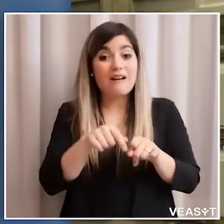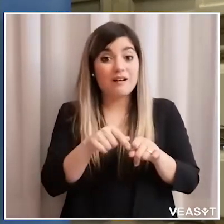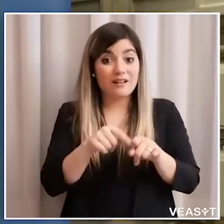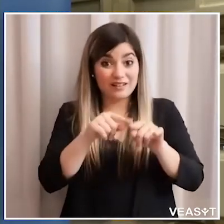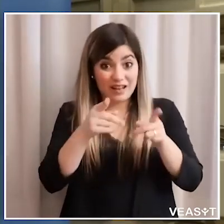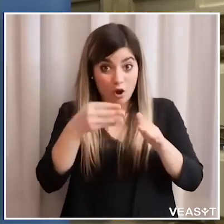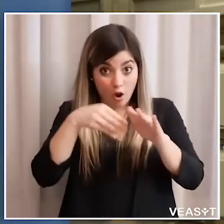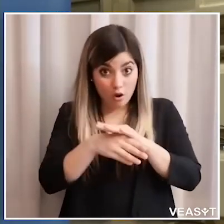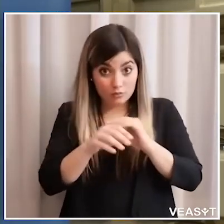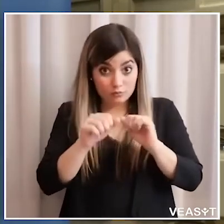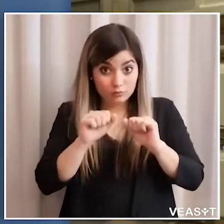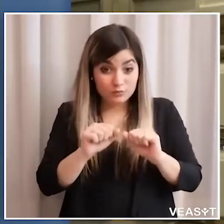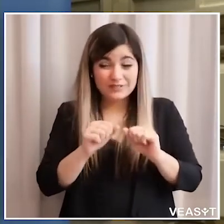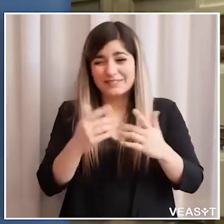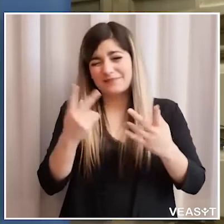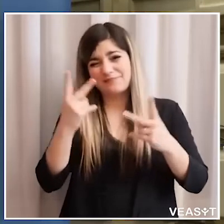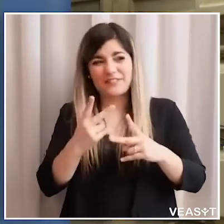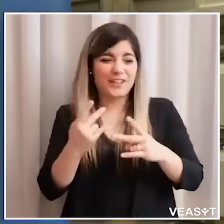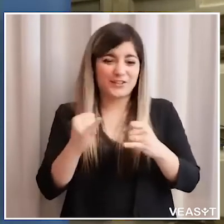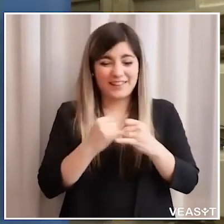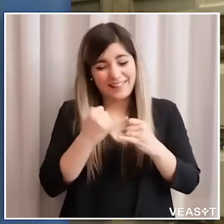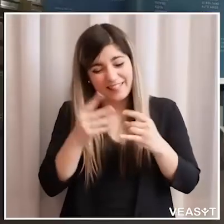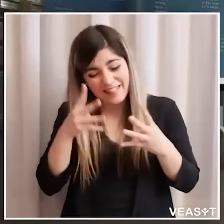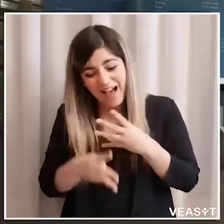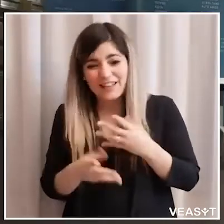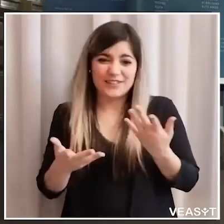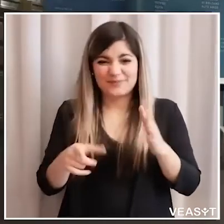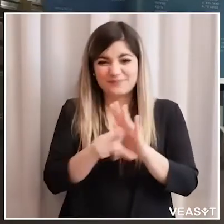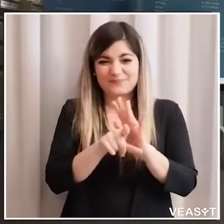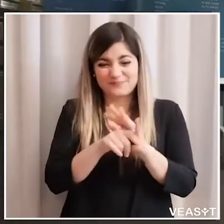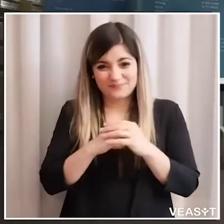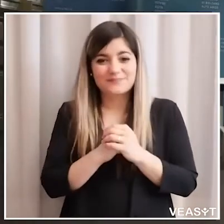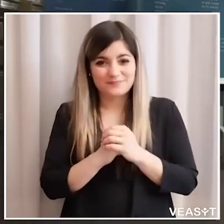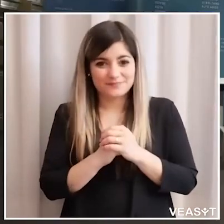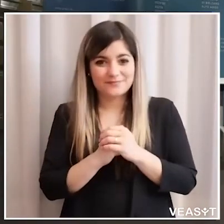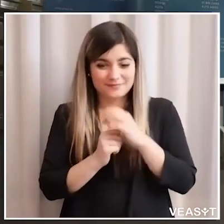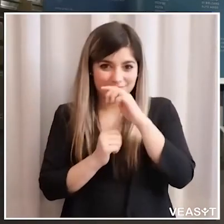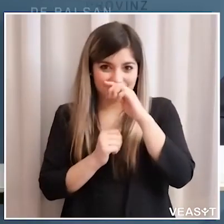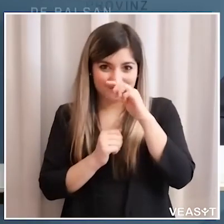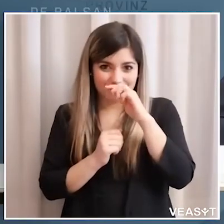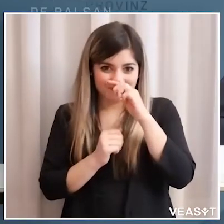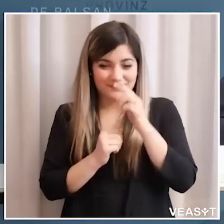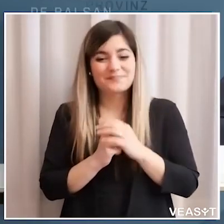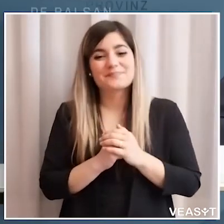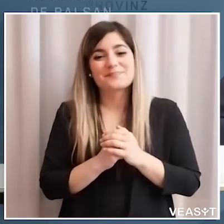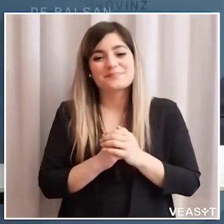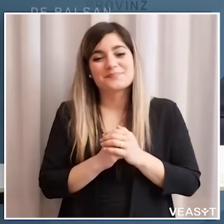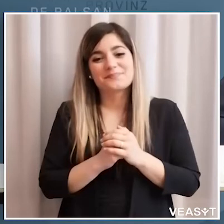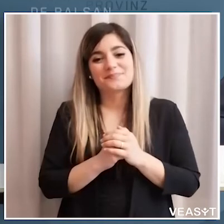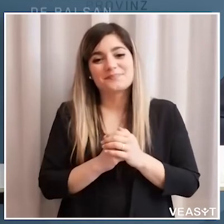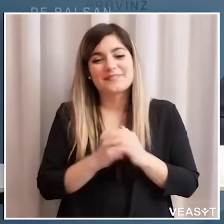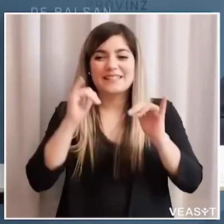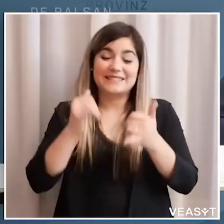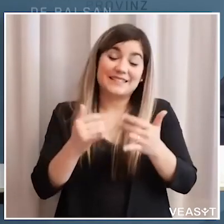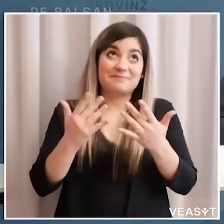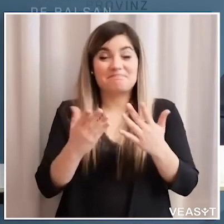metterli a disposizione ecco stiamo entrando un po' nel dettaglio del sì questa